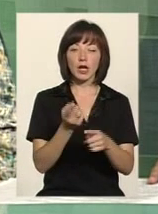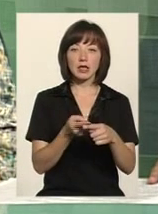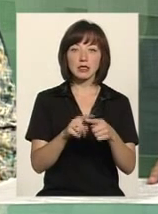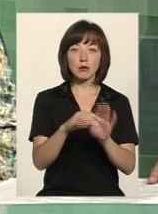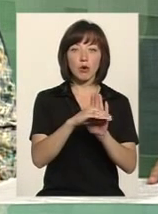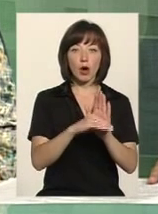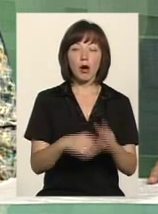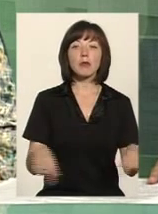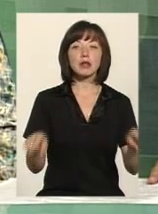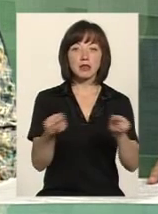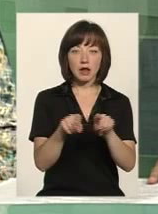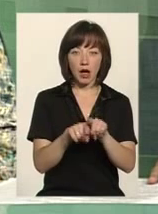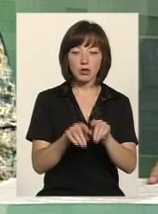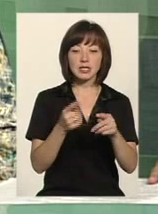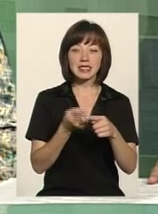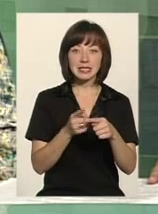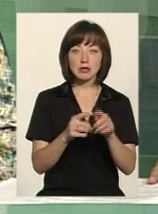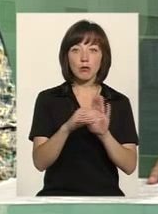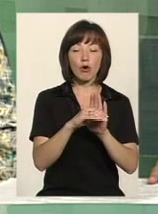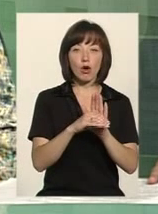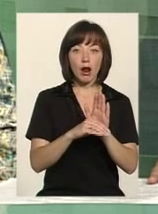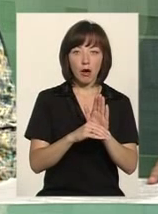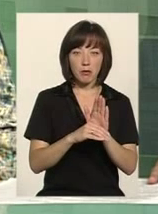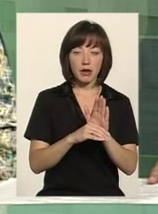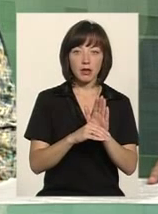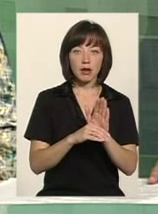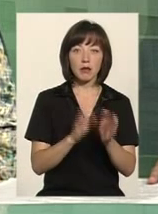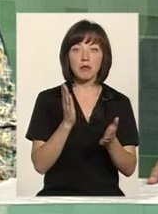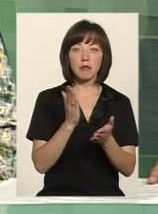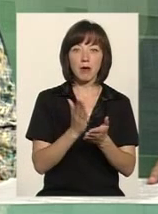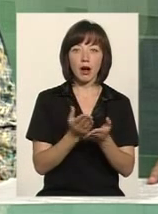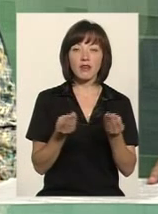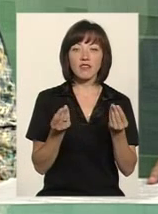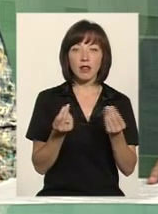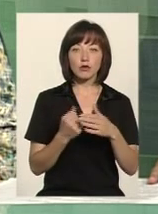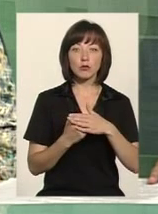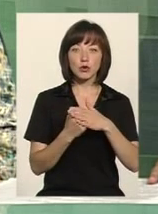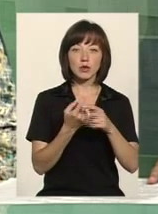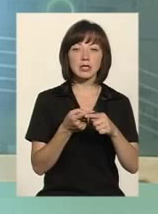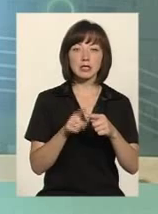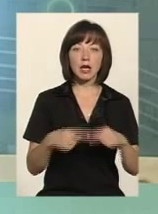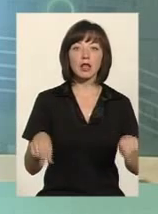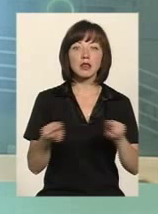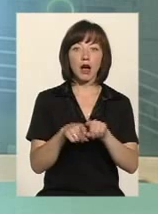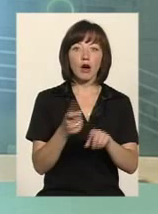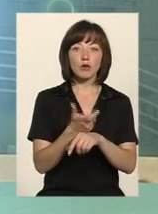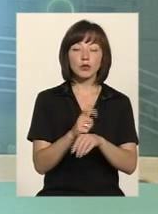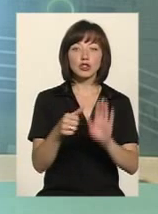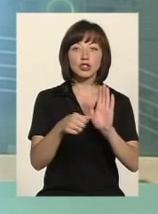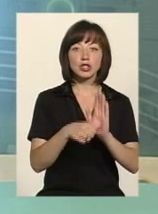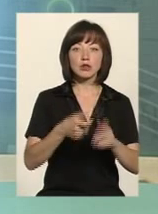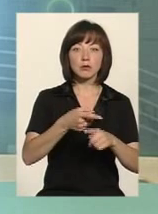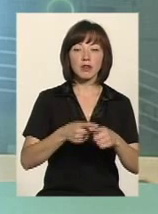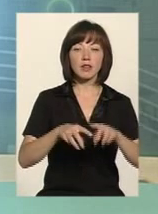Також дані програми, вони мають також фінансове підґрунтя, це також понад 6,5